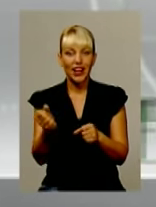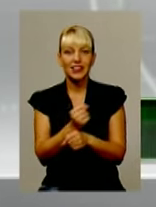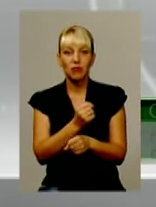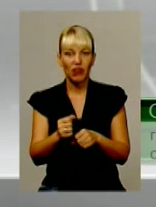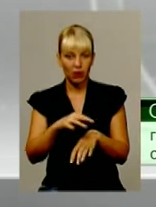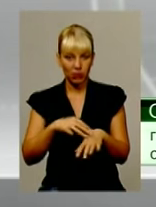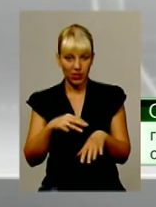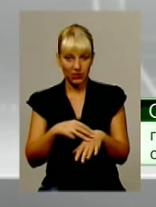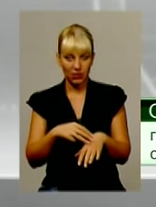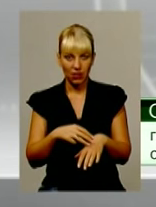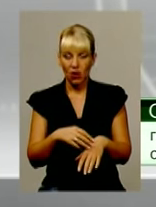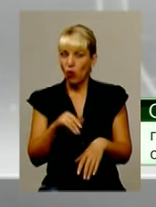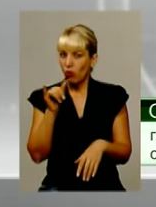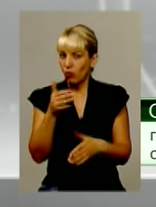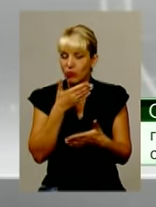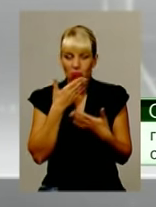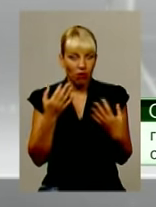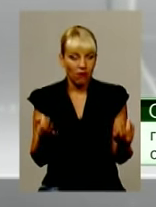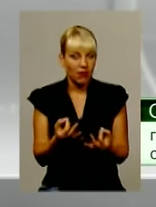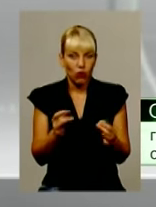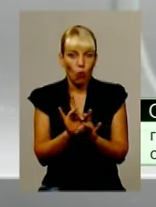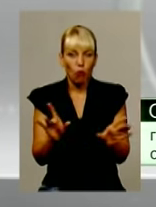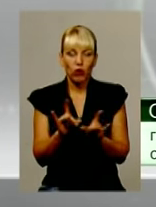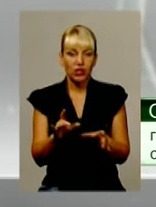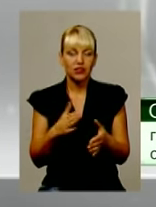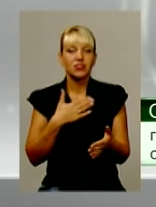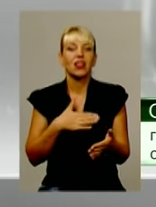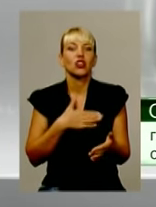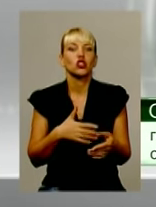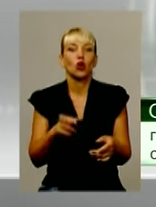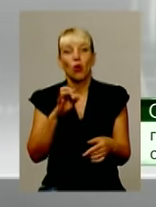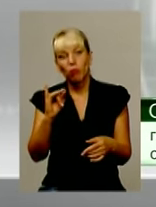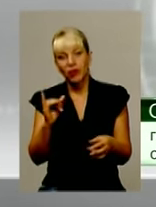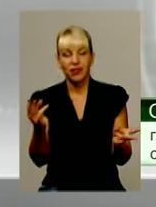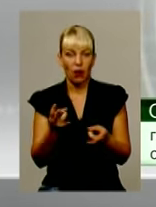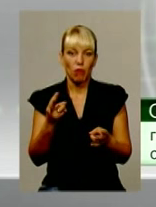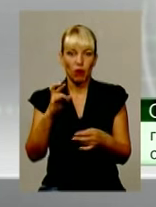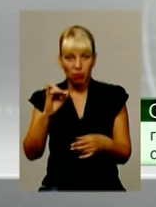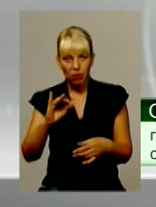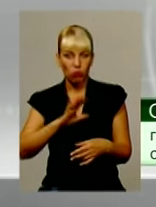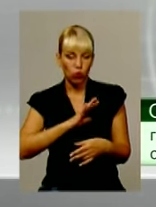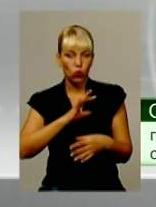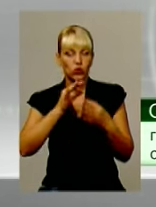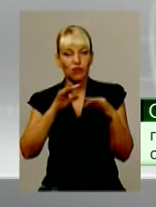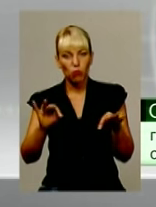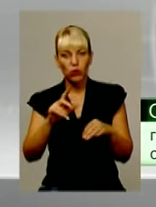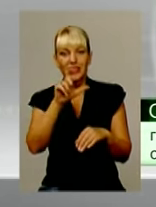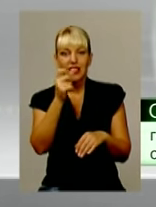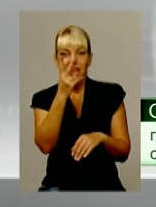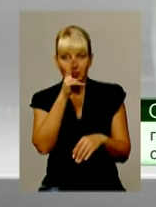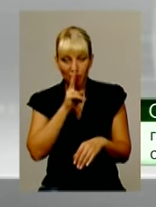має ніякої логіки, не має ніякого пояснення, для чого такі речі були в свободі за два місяці до виборів.